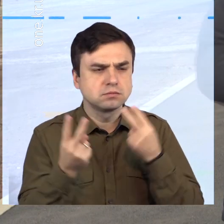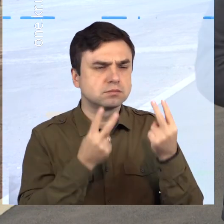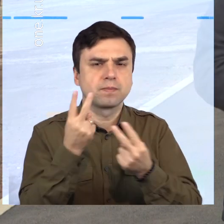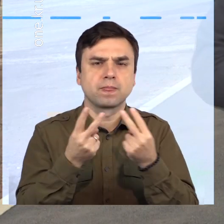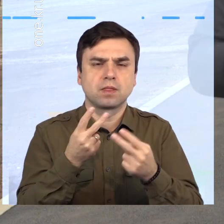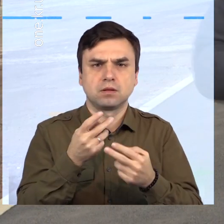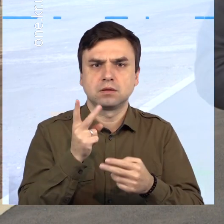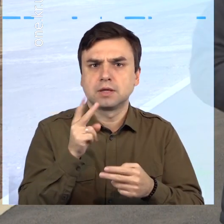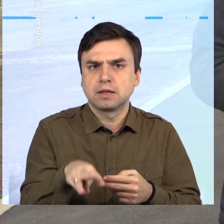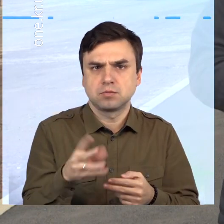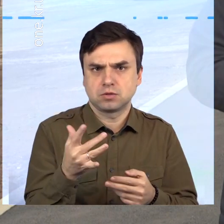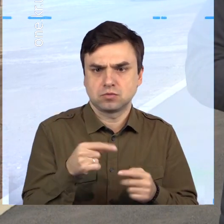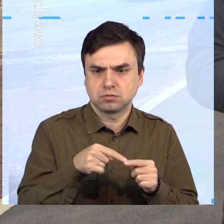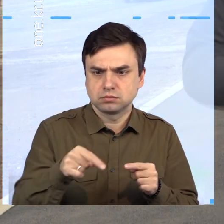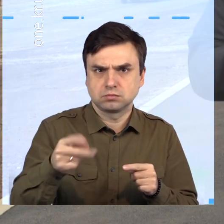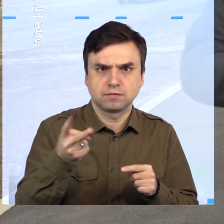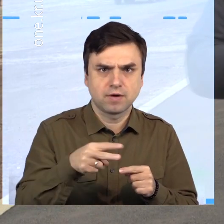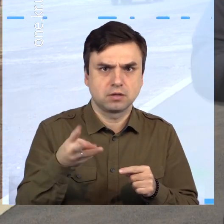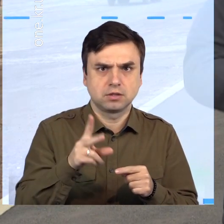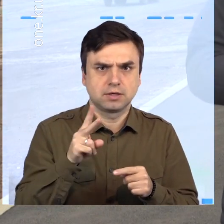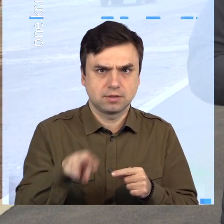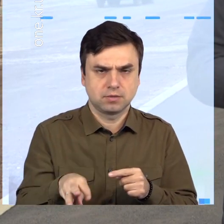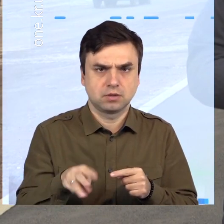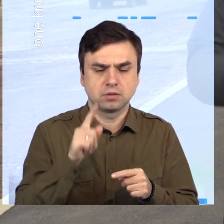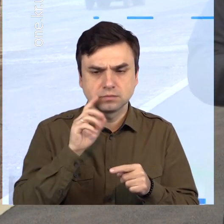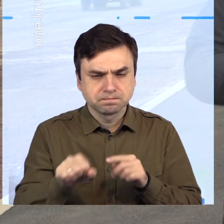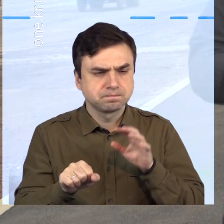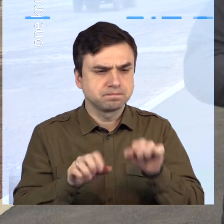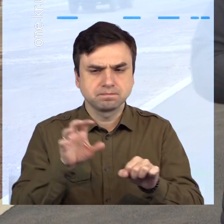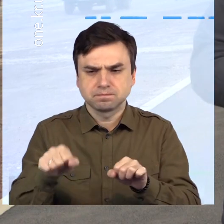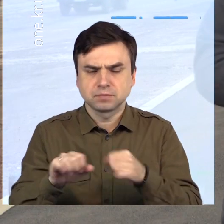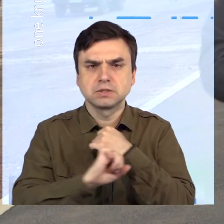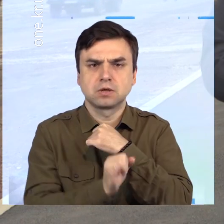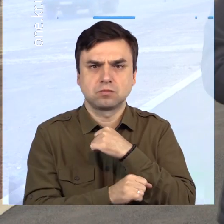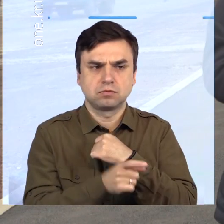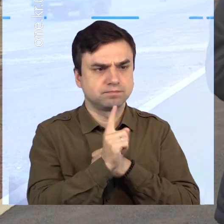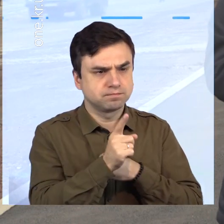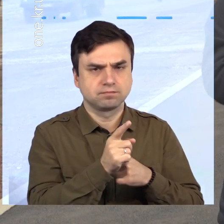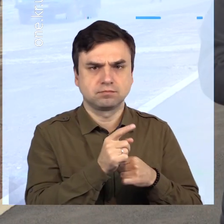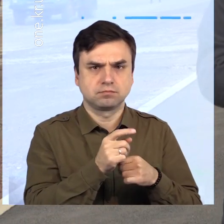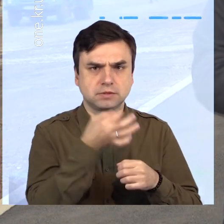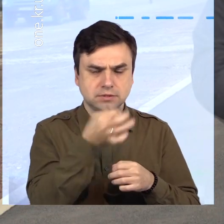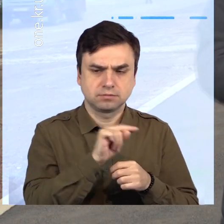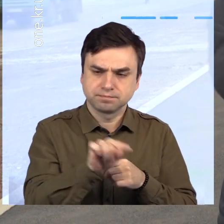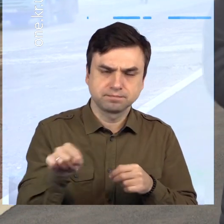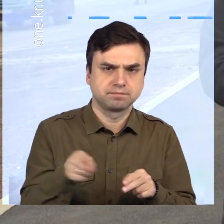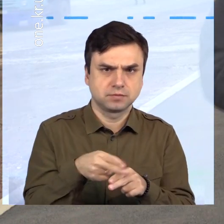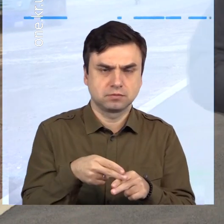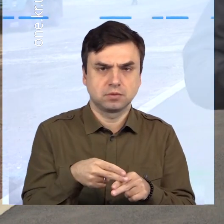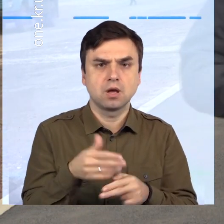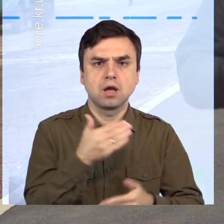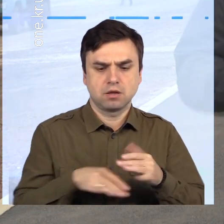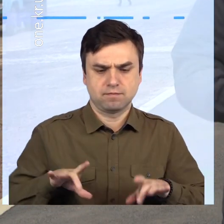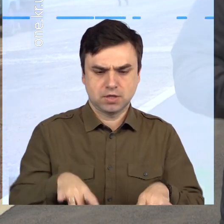проєктирувщикам і кустроїтелям по вопросам доступності. І це ж не тільки люди з ограниченими можливостями, це і мамочки з